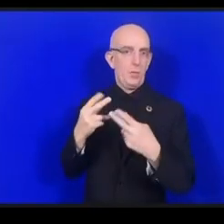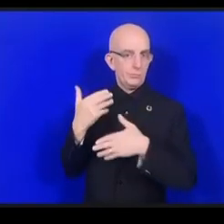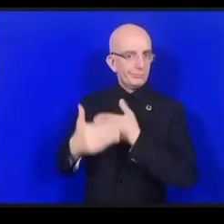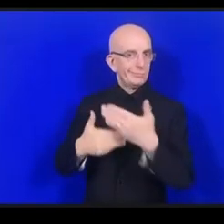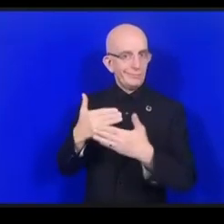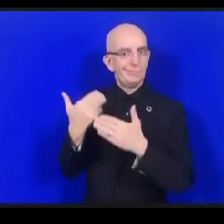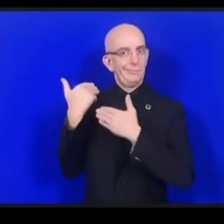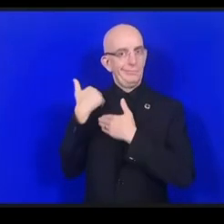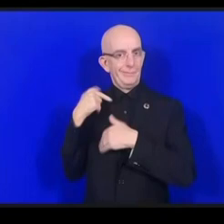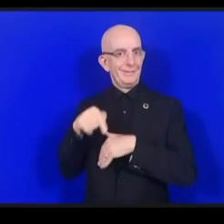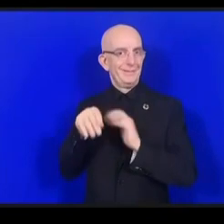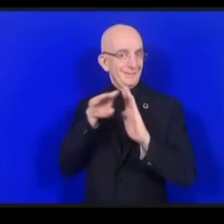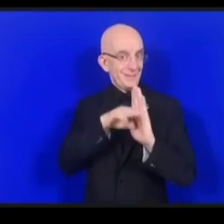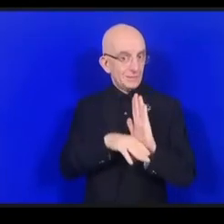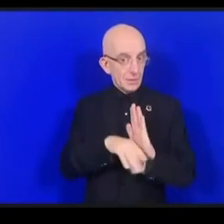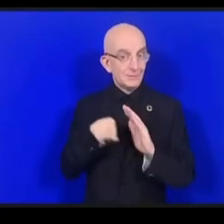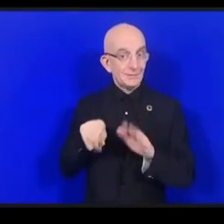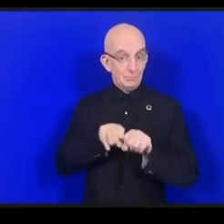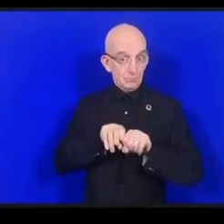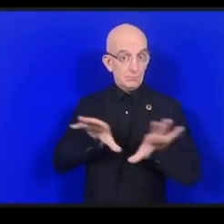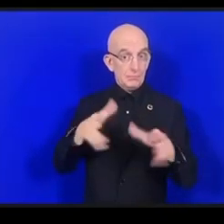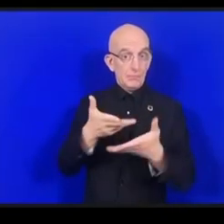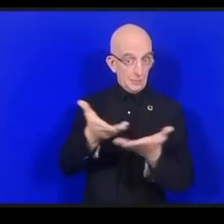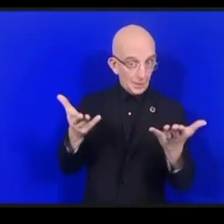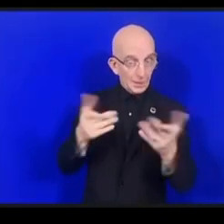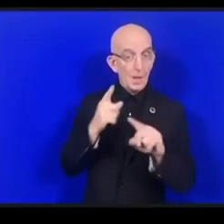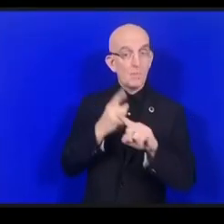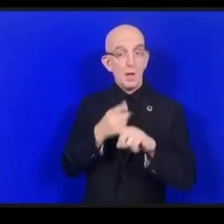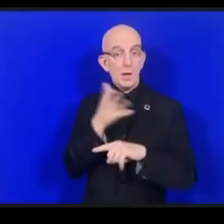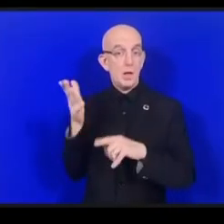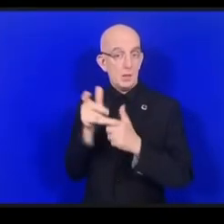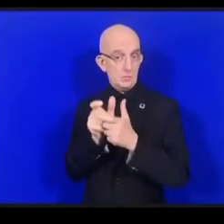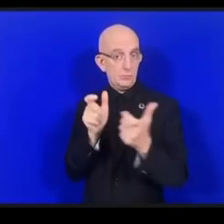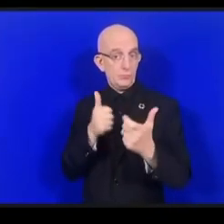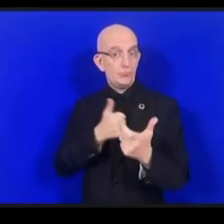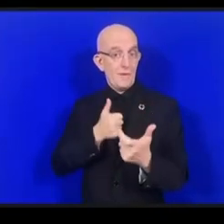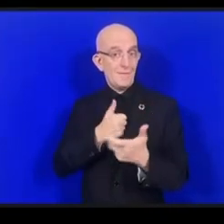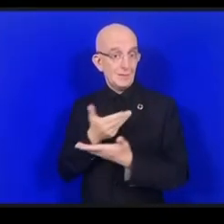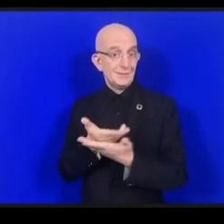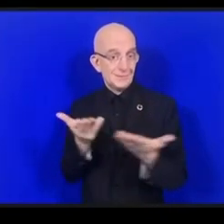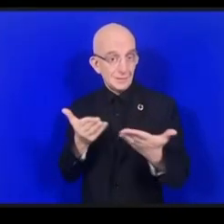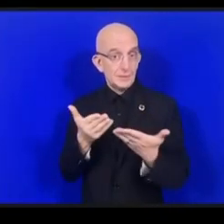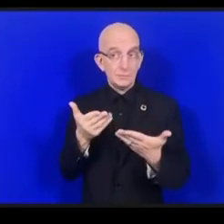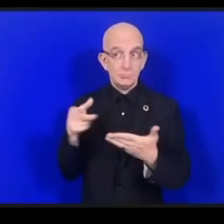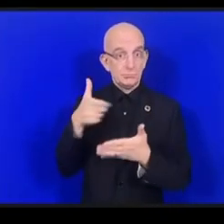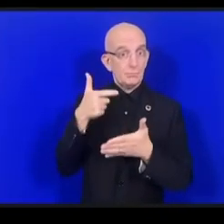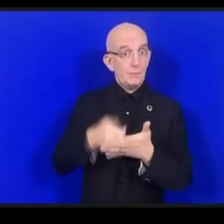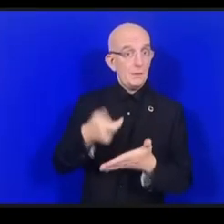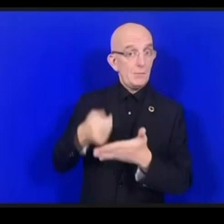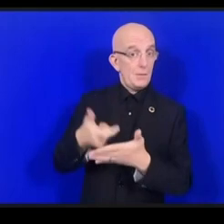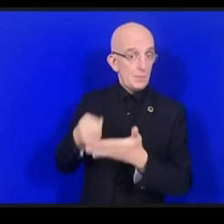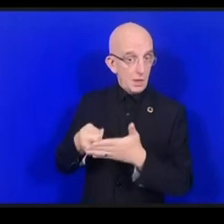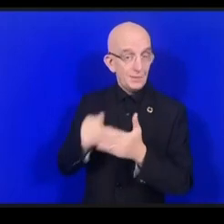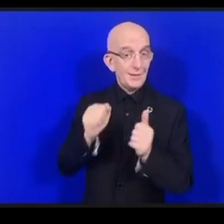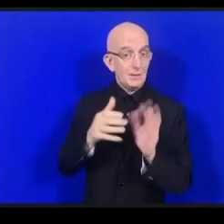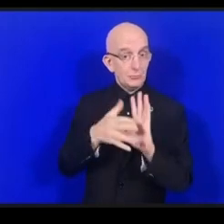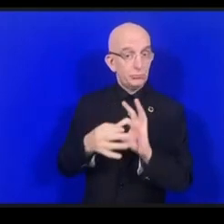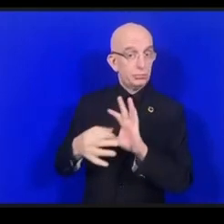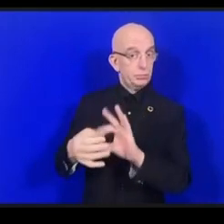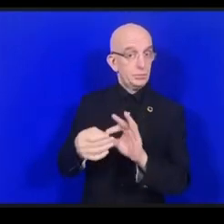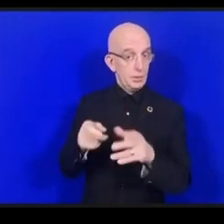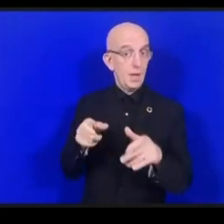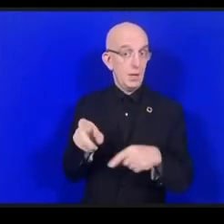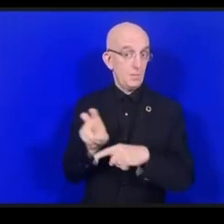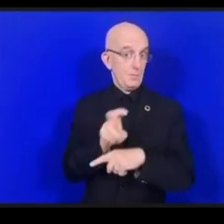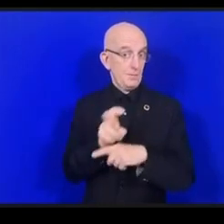عمل يعمل على المعايير بالتعاون مع القطاعين العام